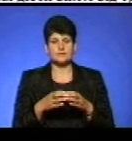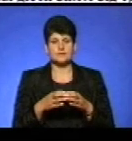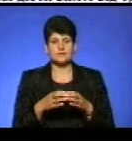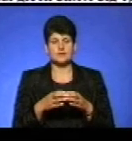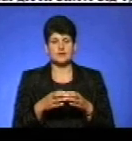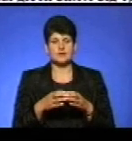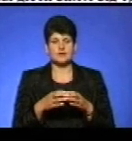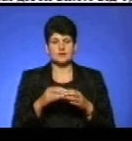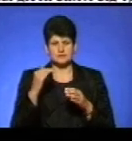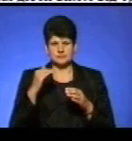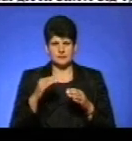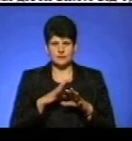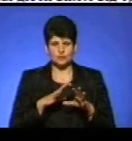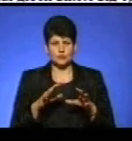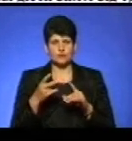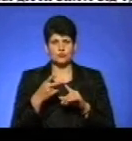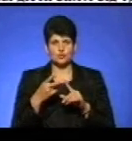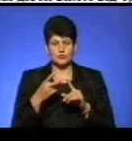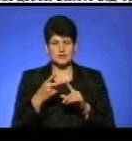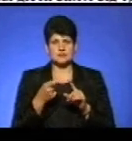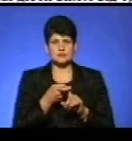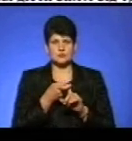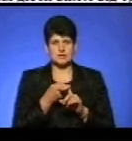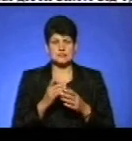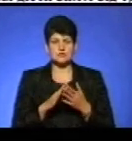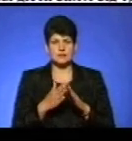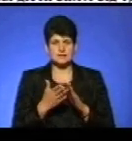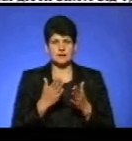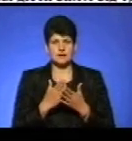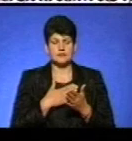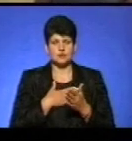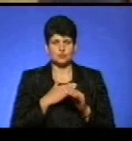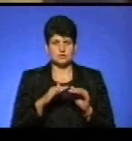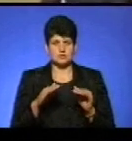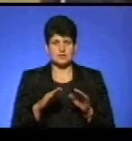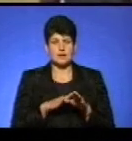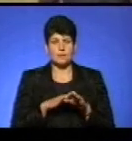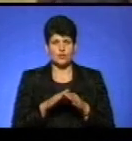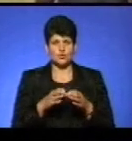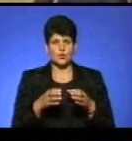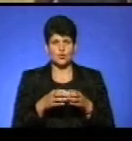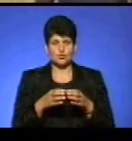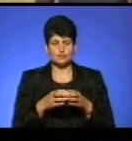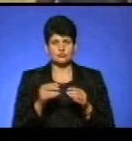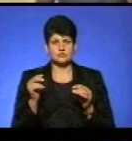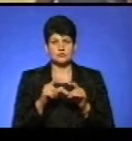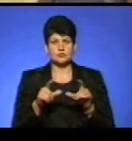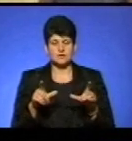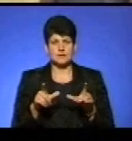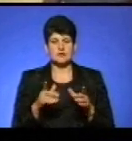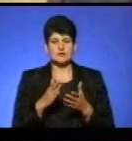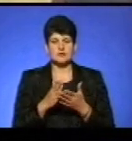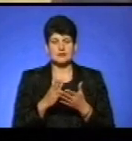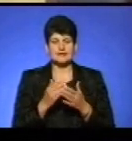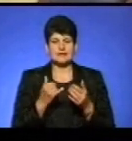перечитувати не буду ті пунктики, але саме другий пунктик стосується ситуації, яка склалася в нашому садочку. Наповнюваність групи закладу дошкільної освіти становить